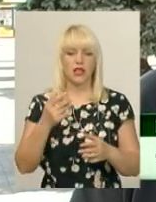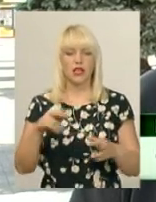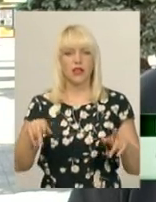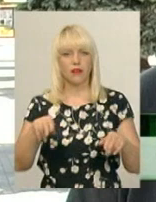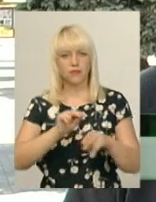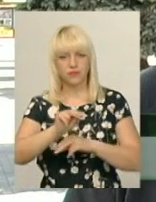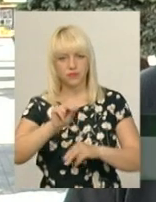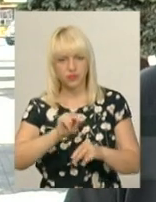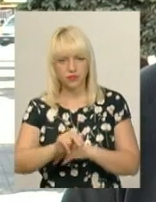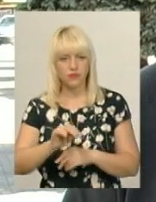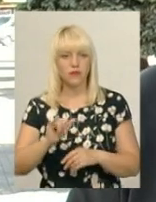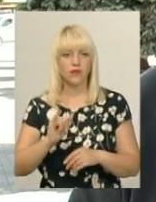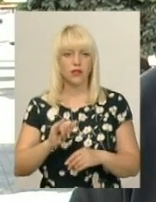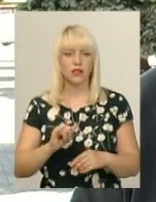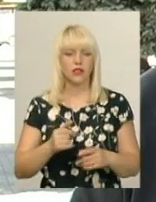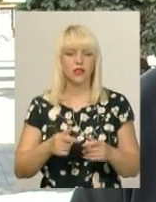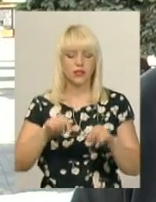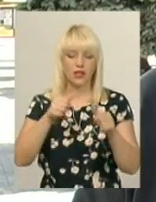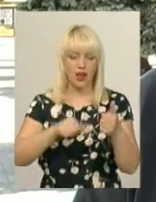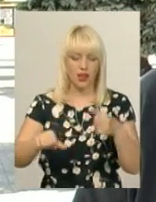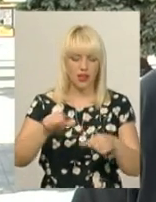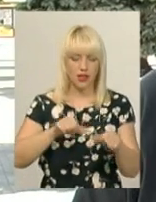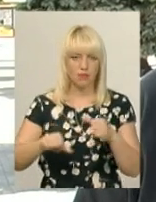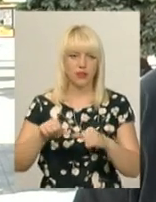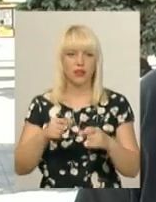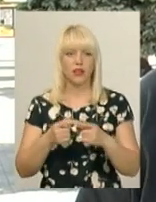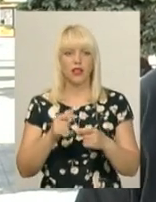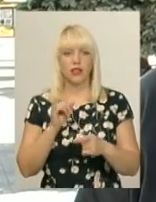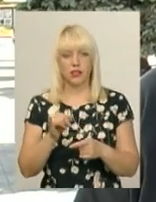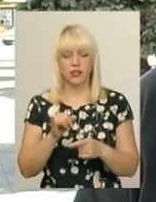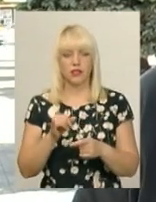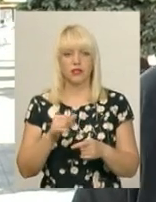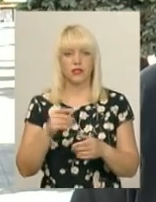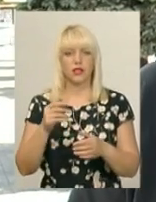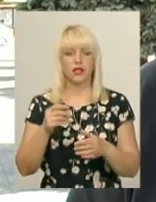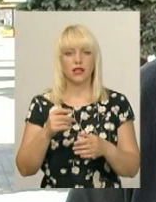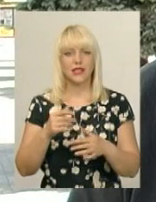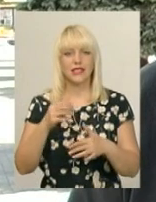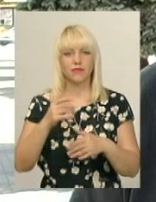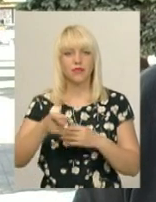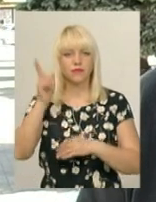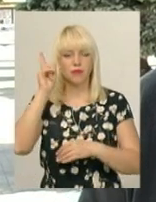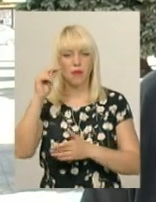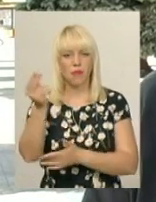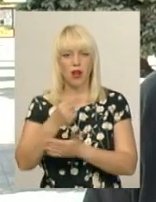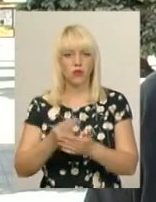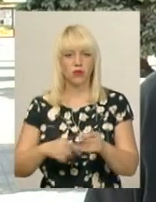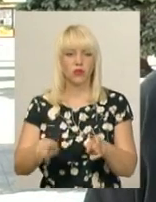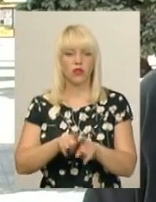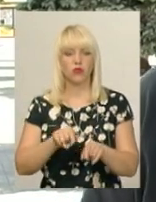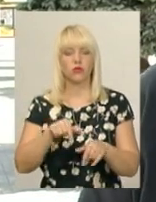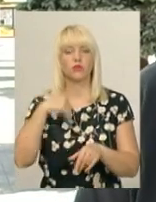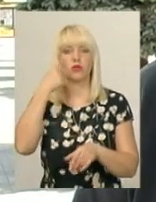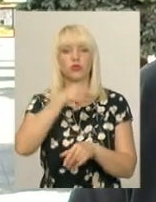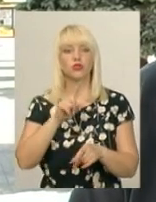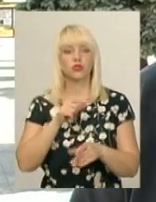танців, це майстер-класи зліпки, згончарства, з середньовічного малюнку. І також цього року те,